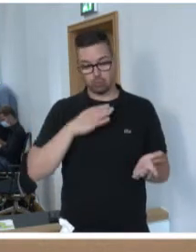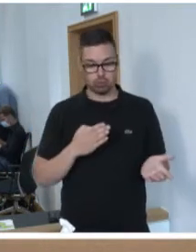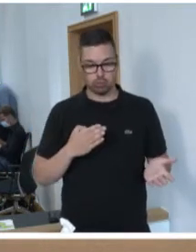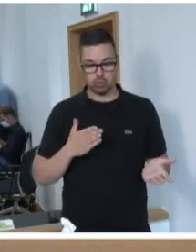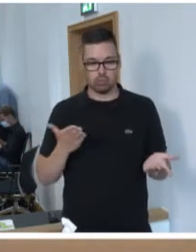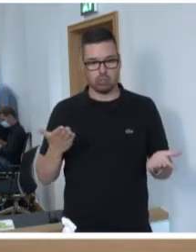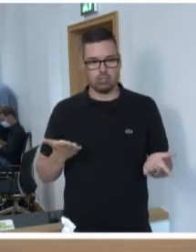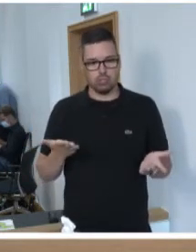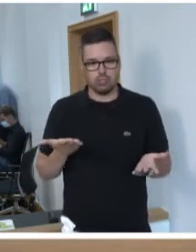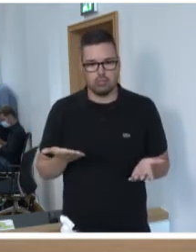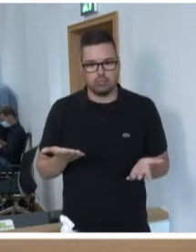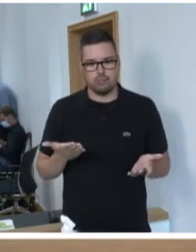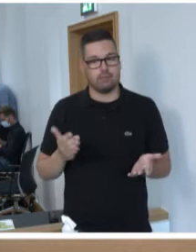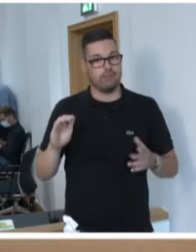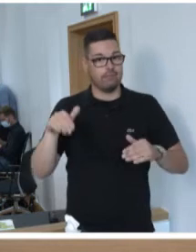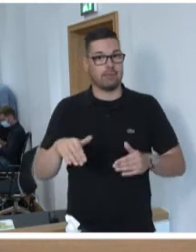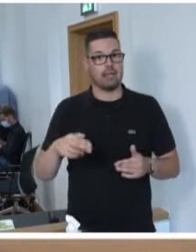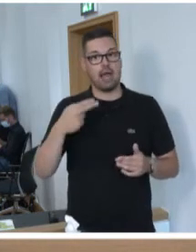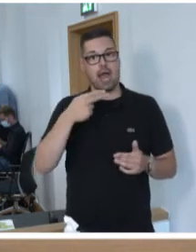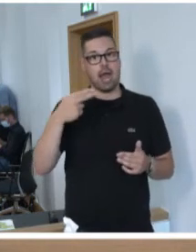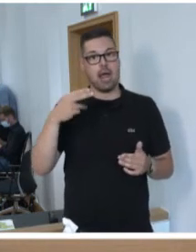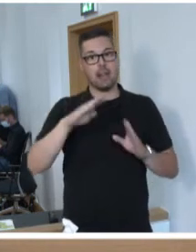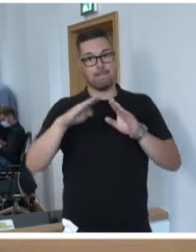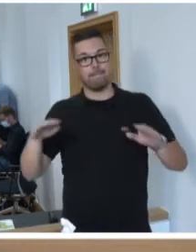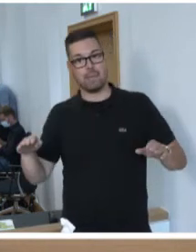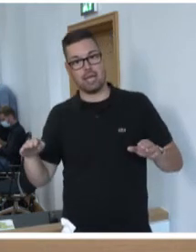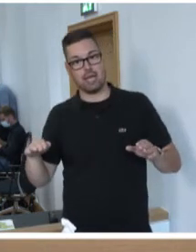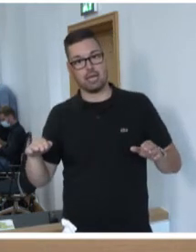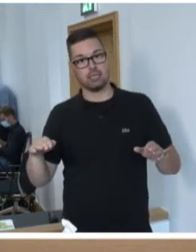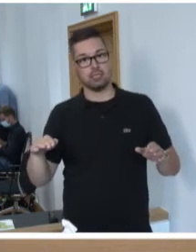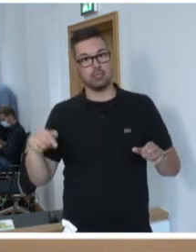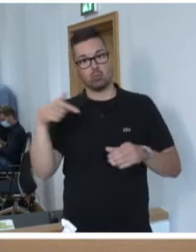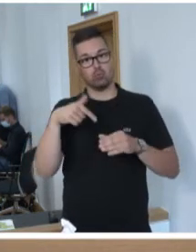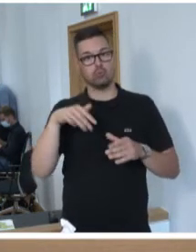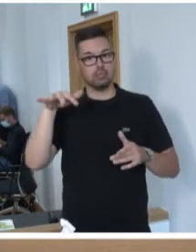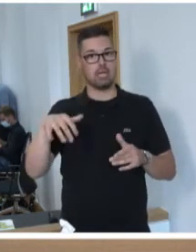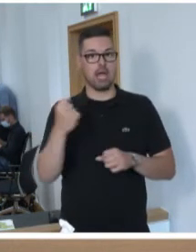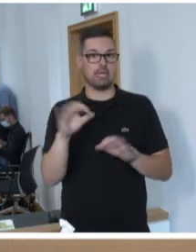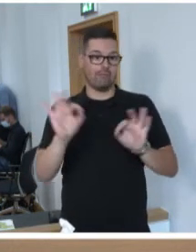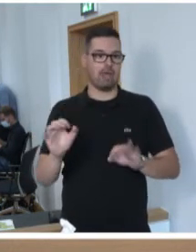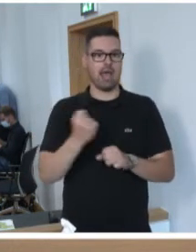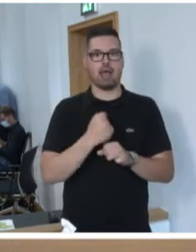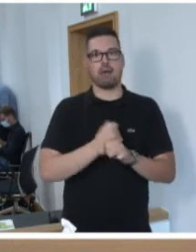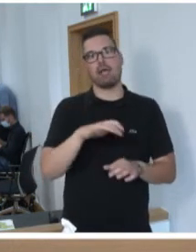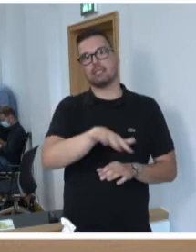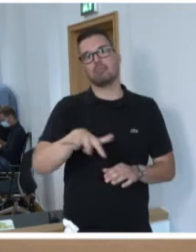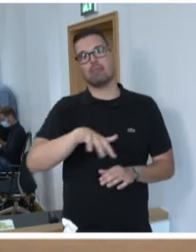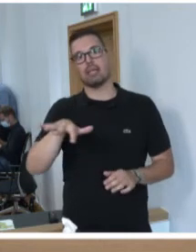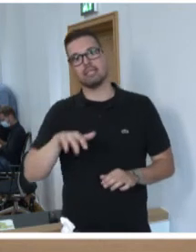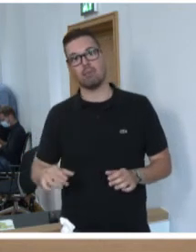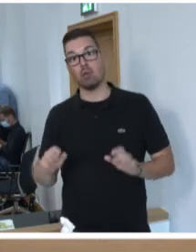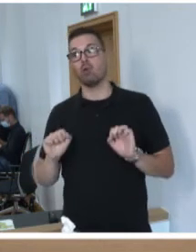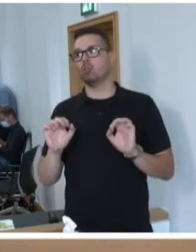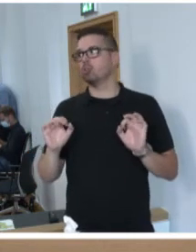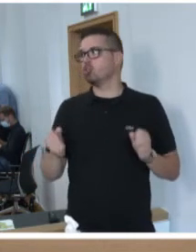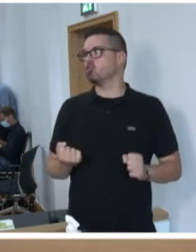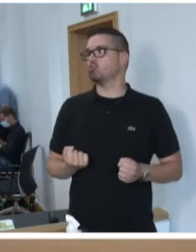Verlust, im Fall von Halberg-Guss, der tatsächliche Verlust von Arbeitsplätzen, die Gefahr für die Arbeitsplätze. Aber was noch erschwerend